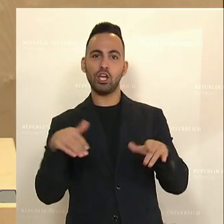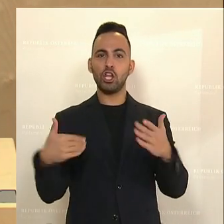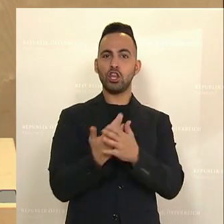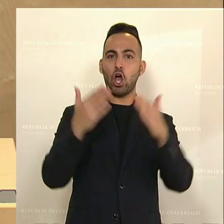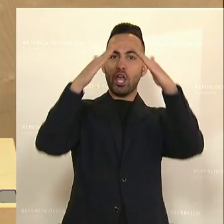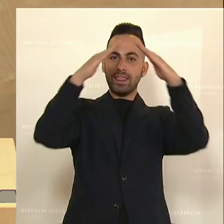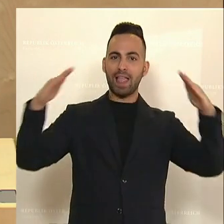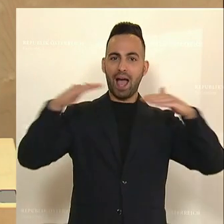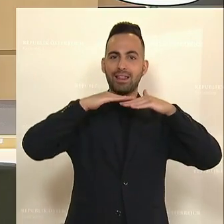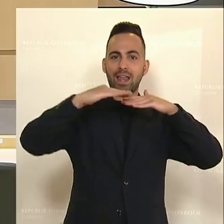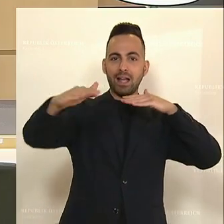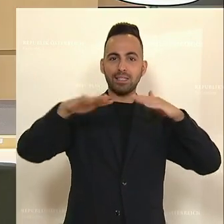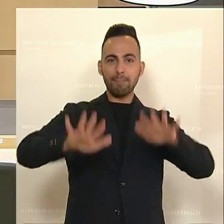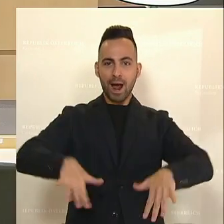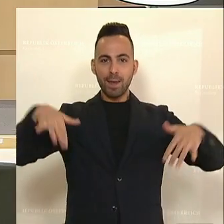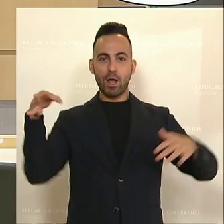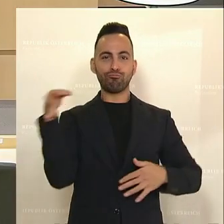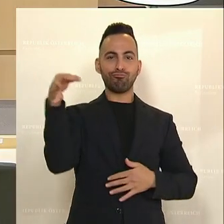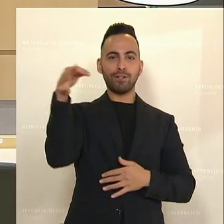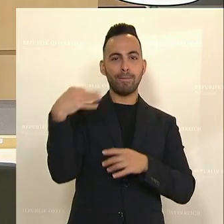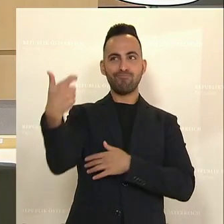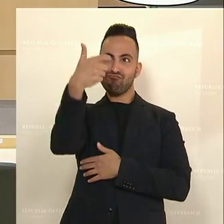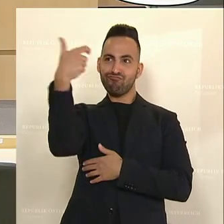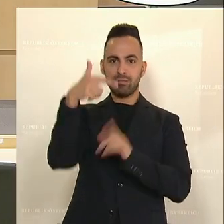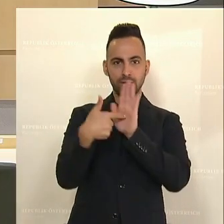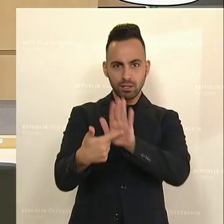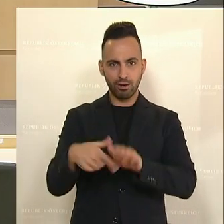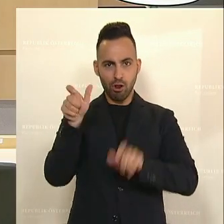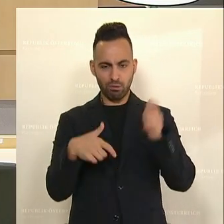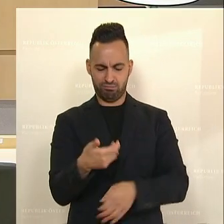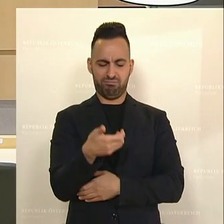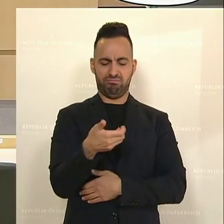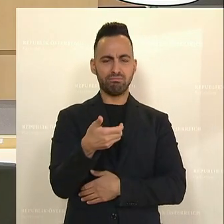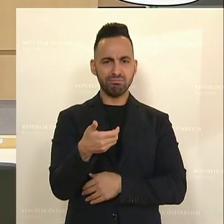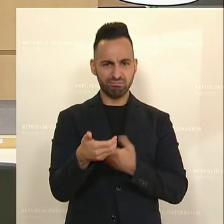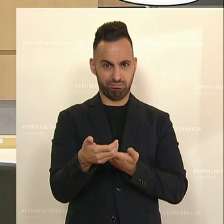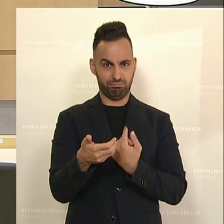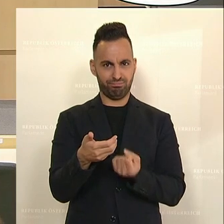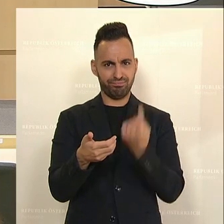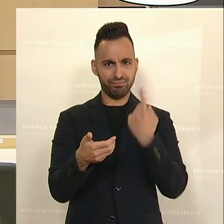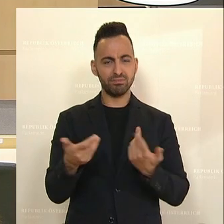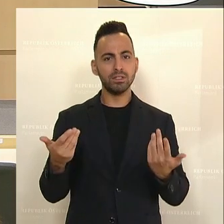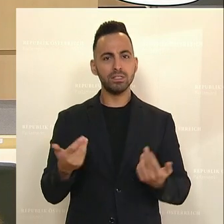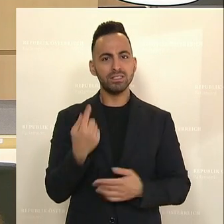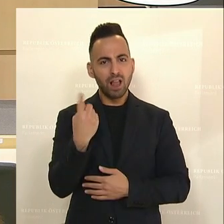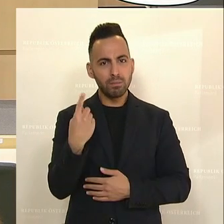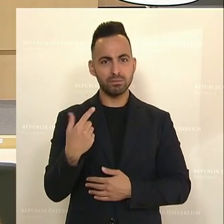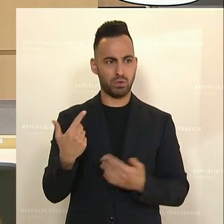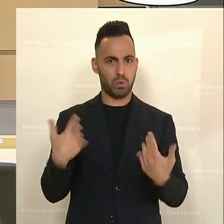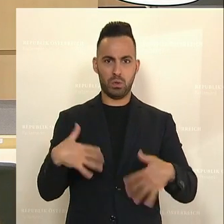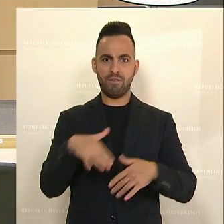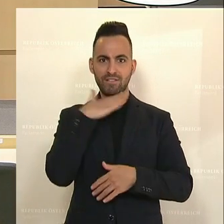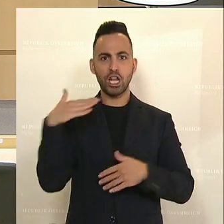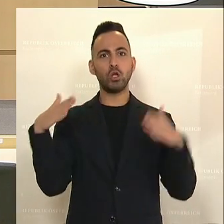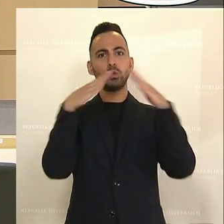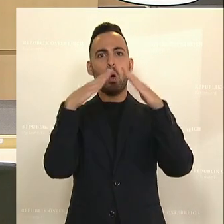Dachterrasse des Parlaments geht und wo Menschen mir zu Recht sagen, das kann es ja nicht sein, dass im Endeffekt viele zu